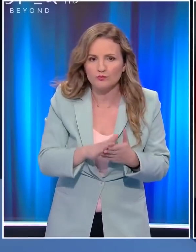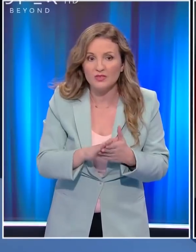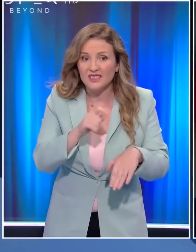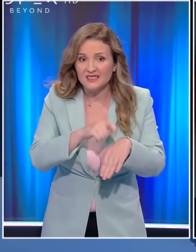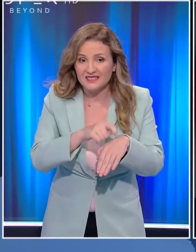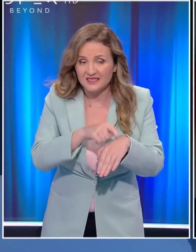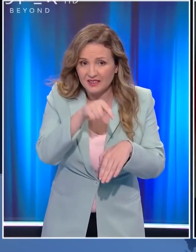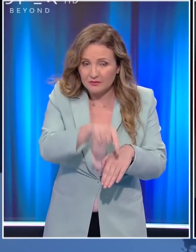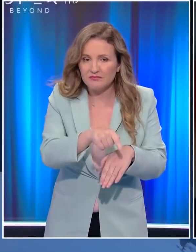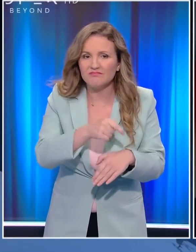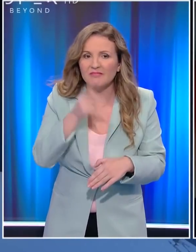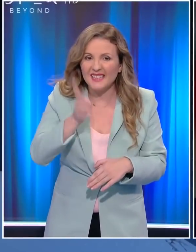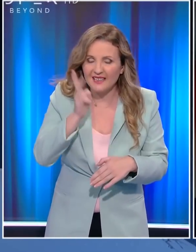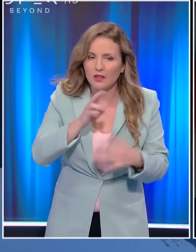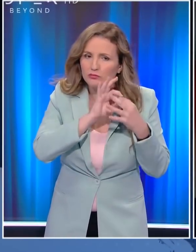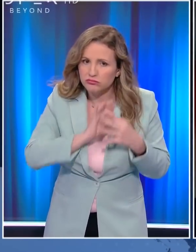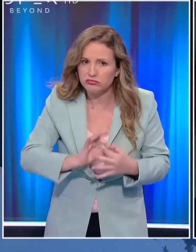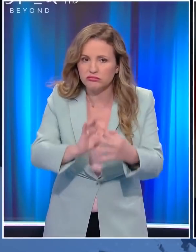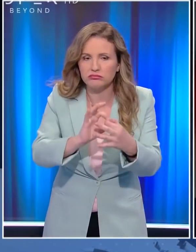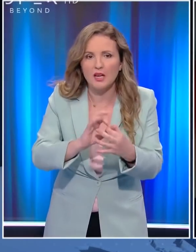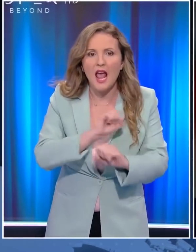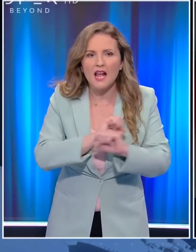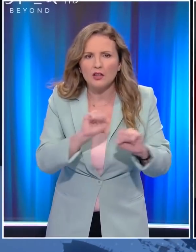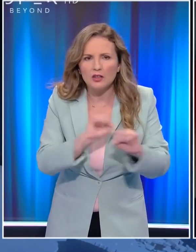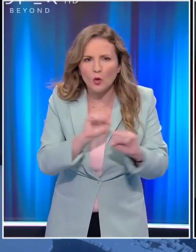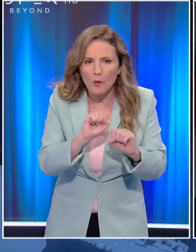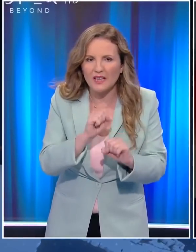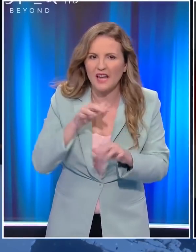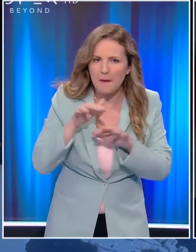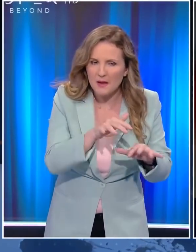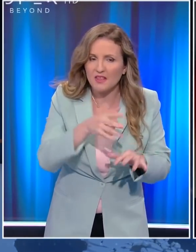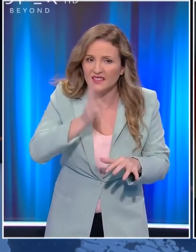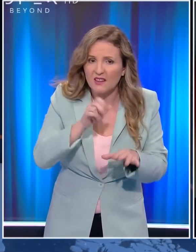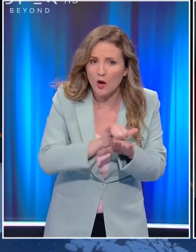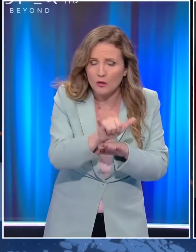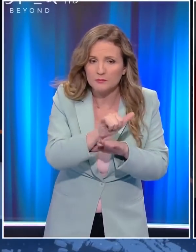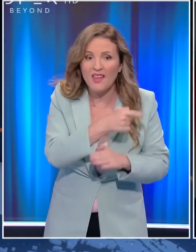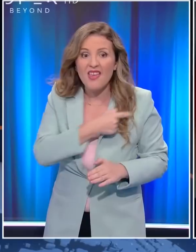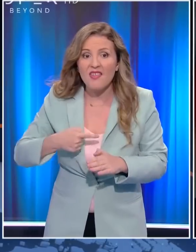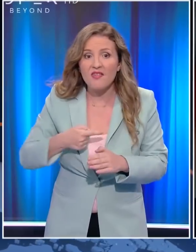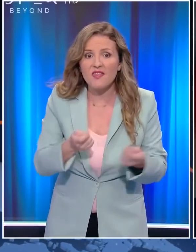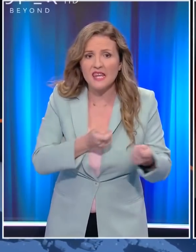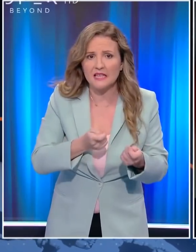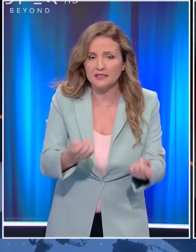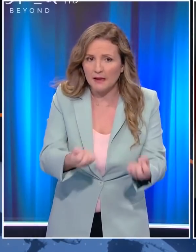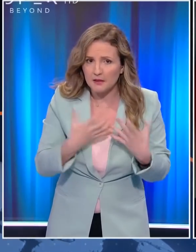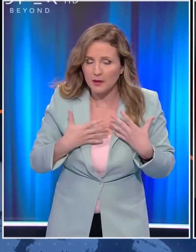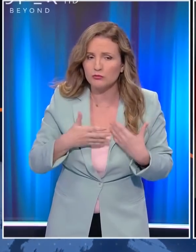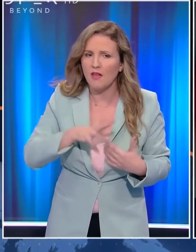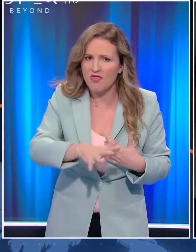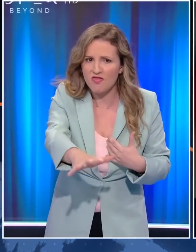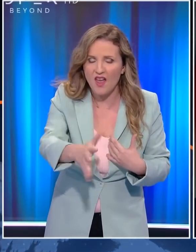σημείο εξακολουθεί να είναι εξαιρετικά επικίνδυνη και η απειλή τρομοκρατικών επιθέσεων στο αεροδρόμιο είναι μεγάλη. Οι διοικητές μας με ενημέρωσαν πως είναι πολύ πιθανή μια